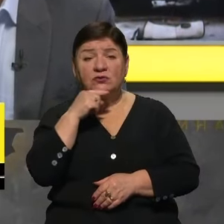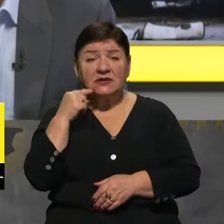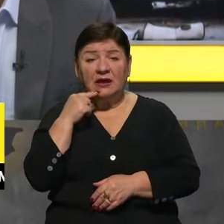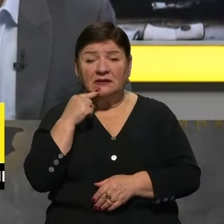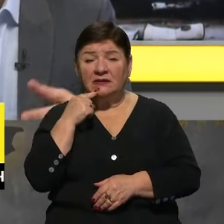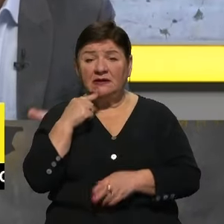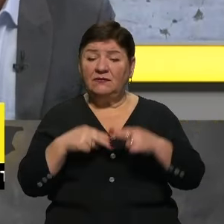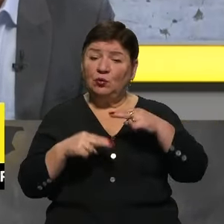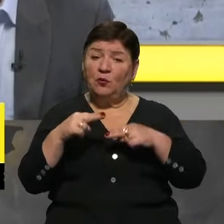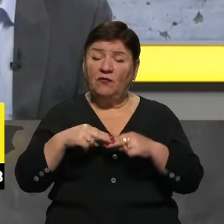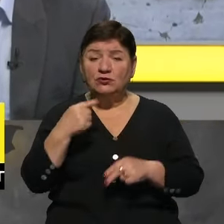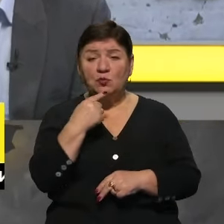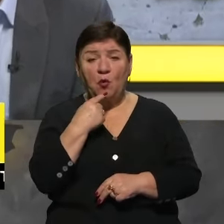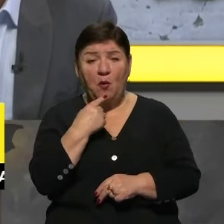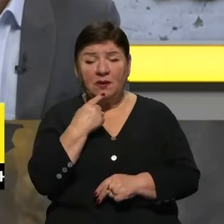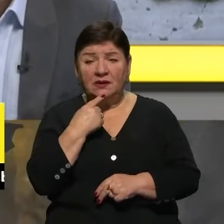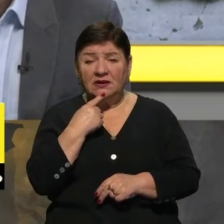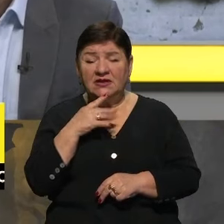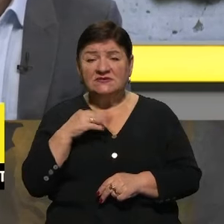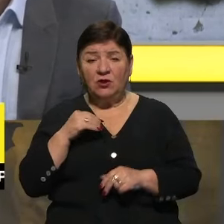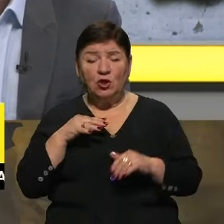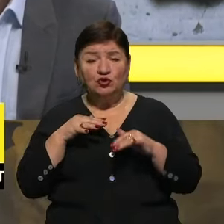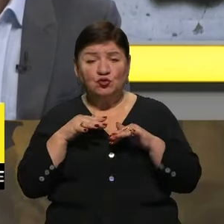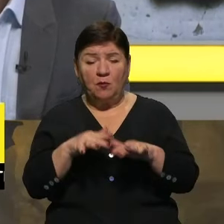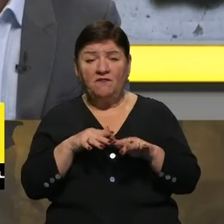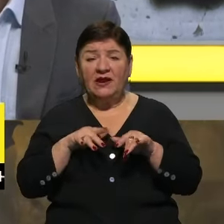вибудовувати спроби своїх штурмових дій?